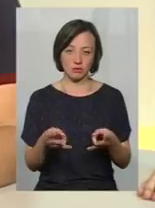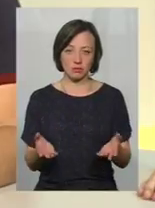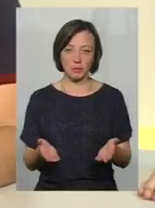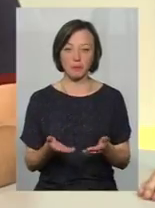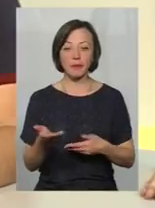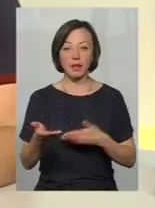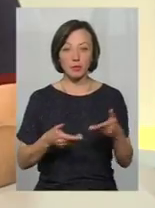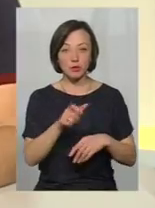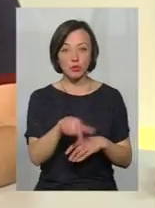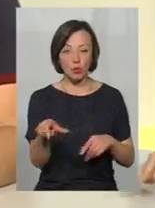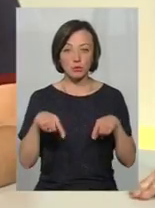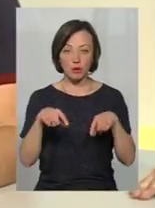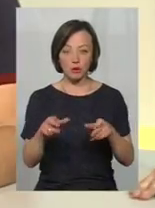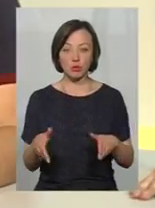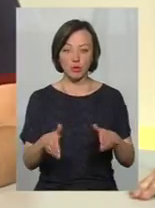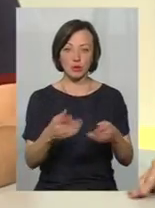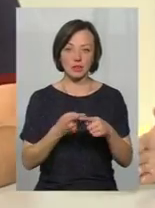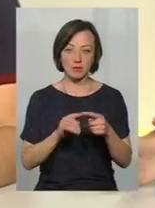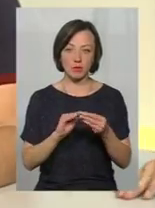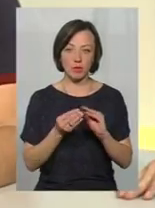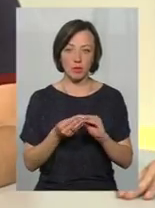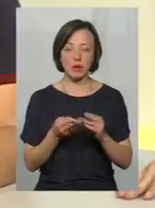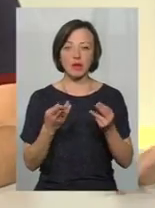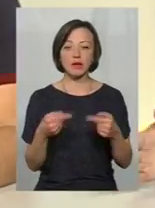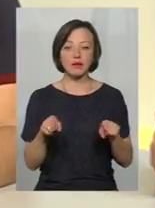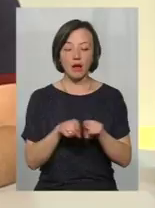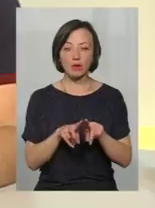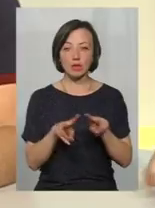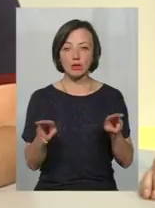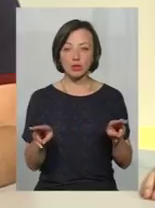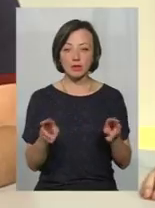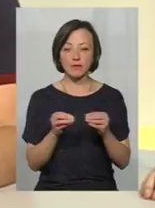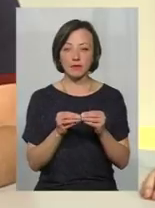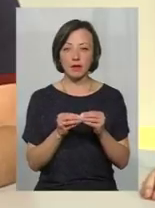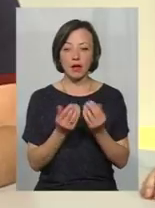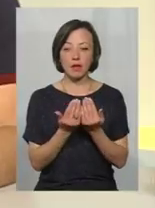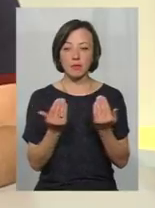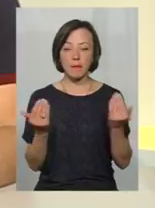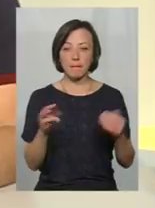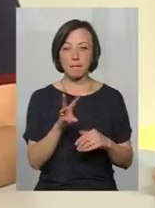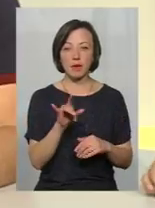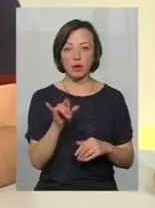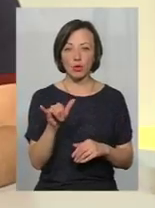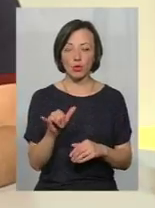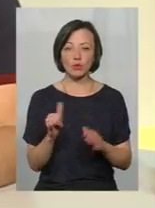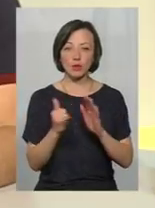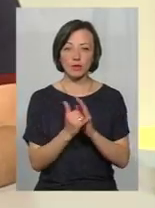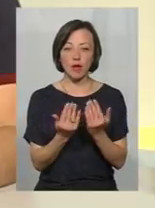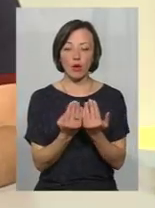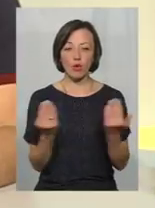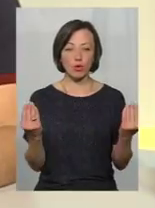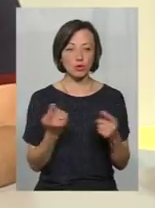А от пішоходи, які перебігають дорогу, це дійсно є проблема. Також, аналогічно, навіть на тому самому проспекті Мира, якщо поставити огорожу, то це